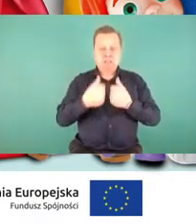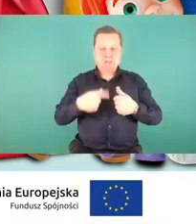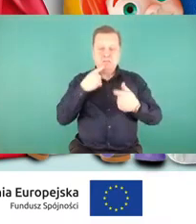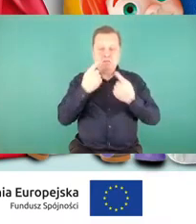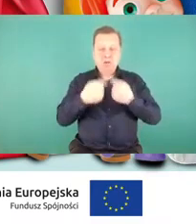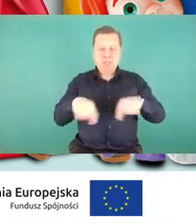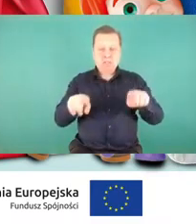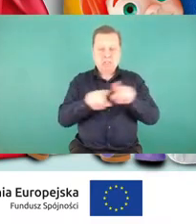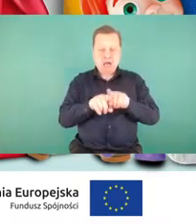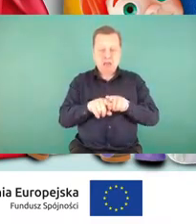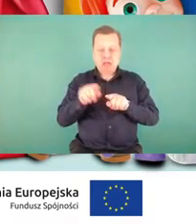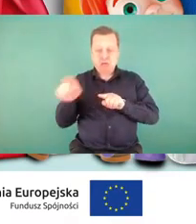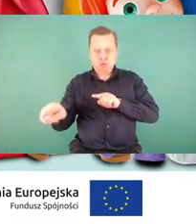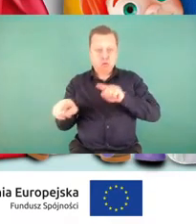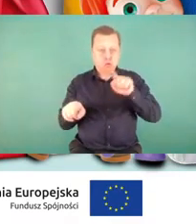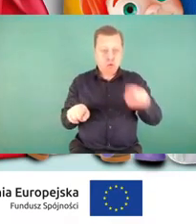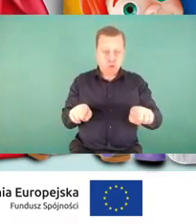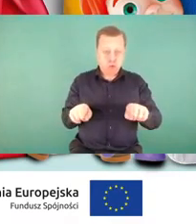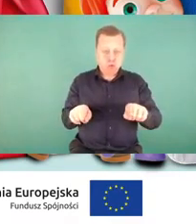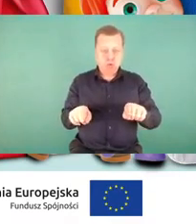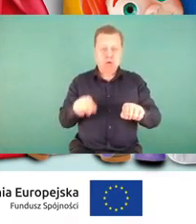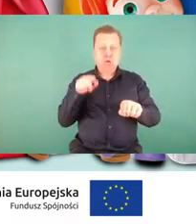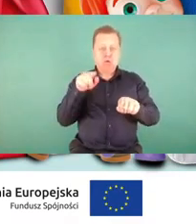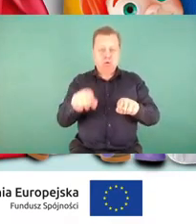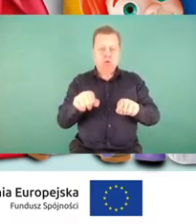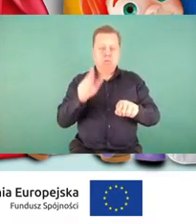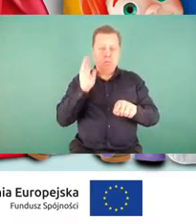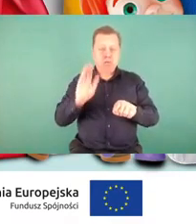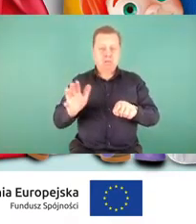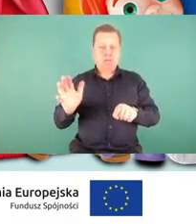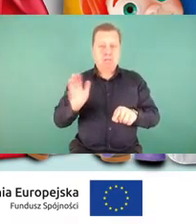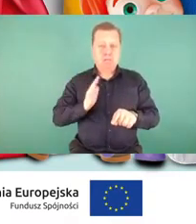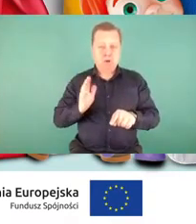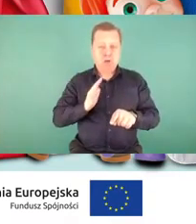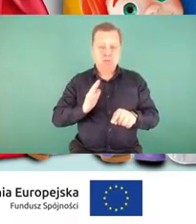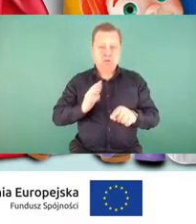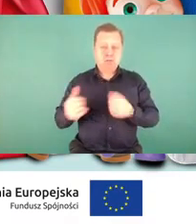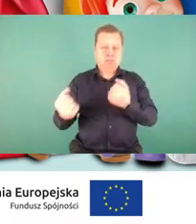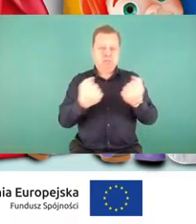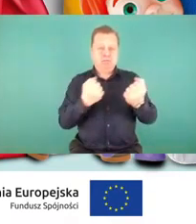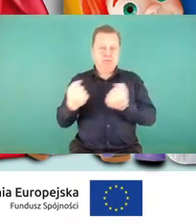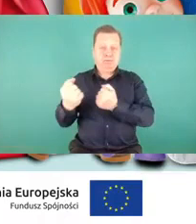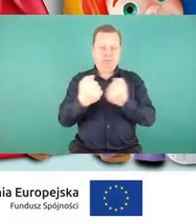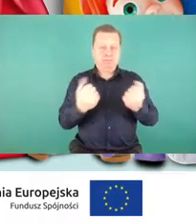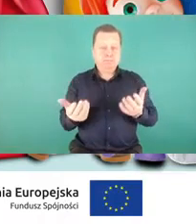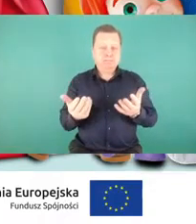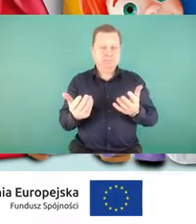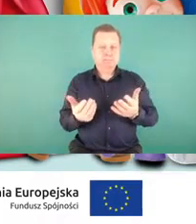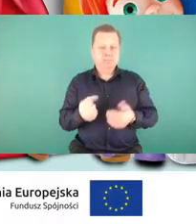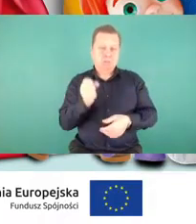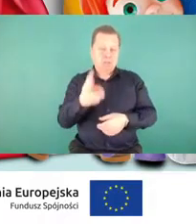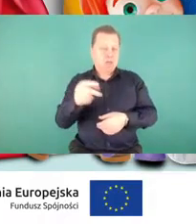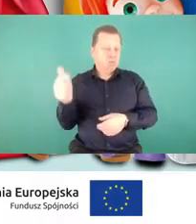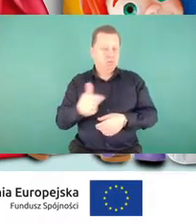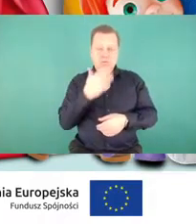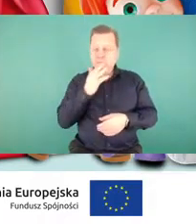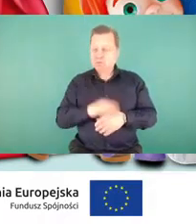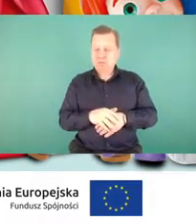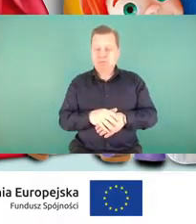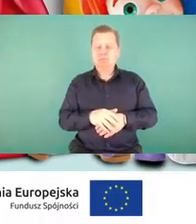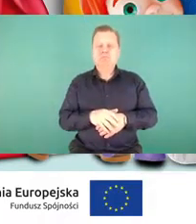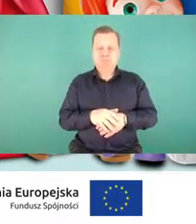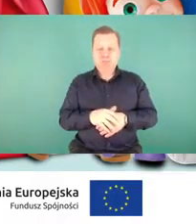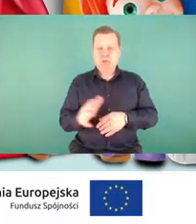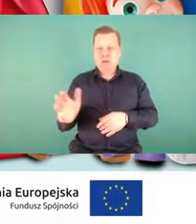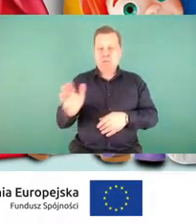obszarach ma bezpośrednie przełożenie na bezpieczeństwo w ruchu drogowym. I tak powinniśmy powiedzieć. Bezpieczna infrastruktura,